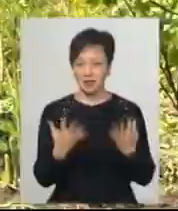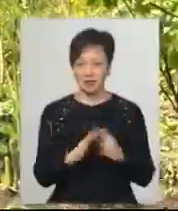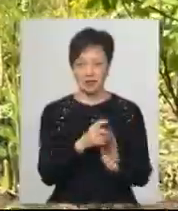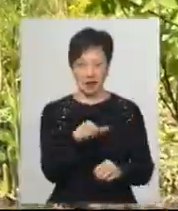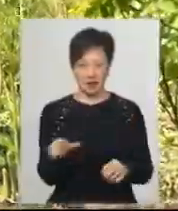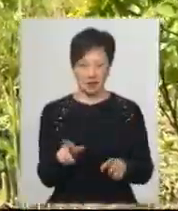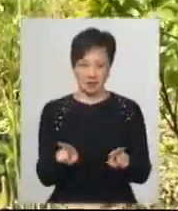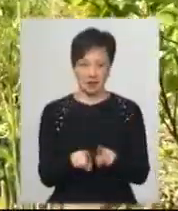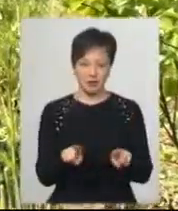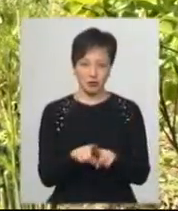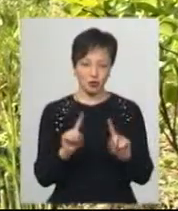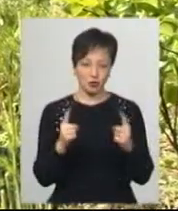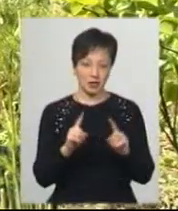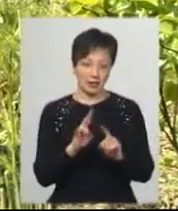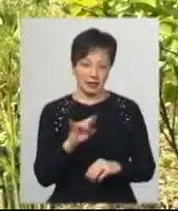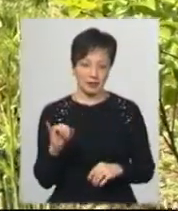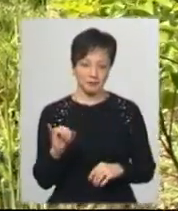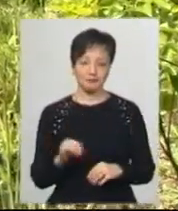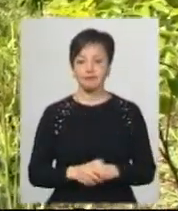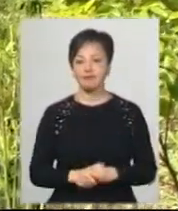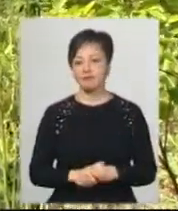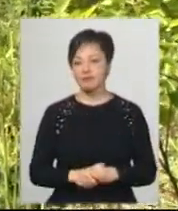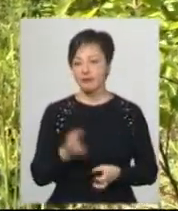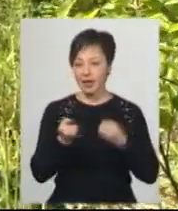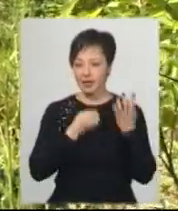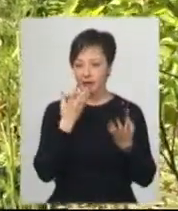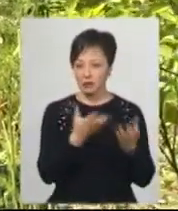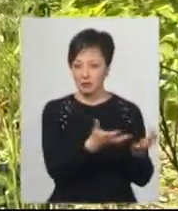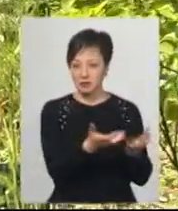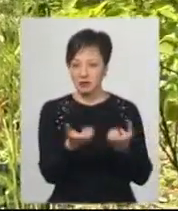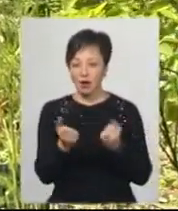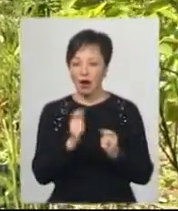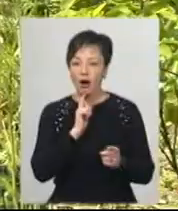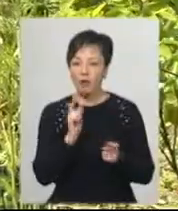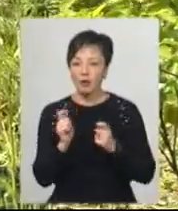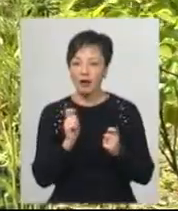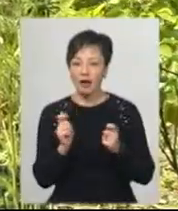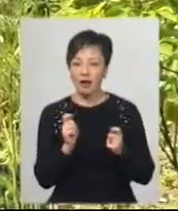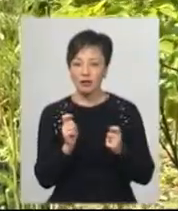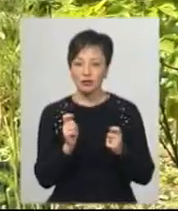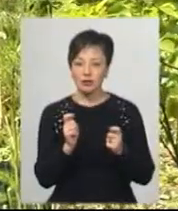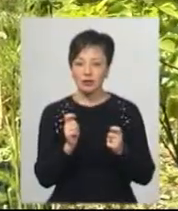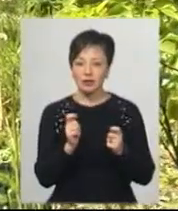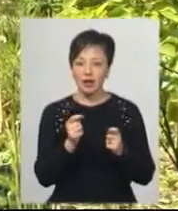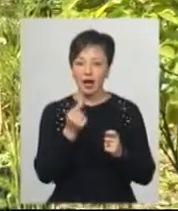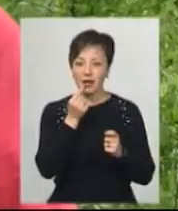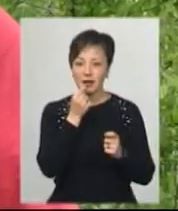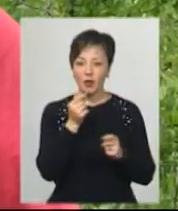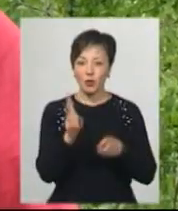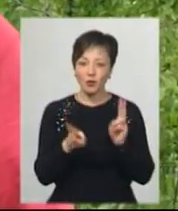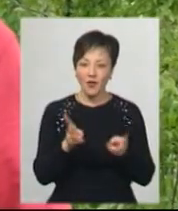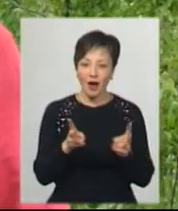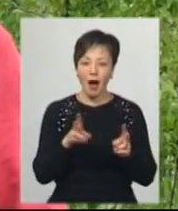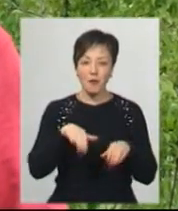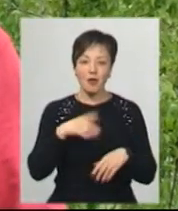селянам, ніби чомусь ні. На квітнику взяв і так обережно, щоб не утроїтися, так я його готував,